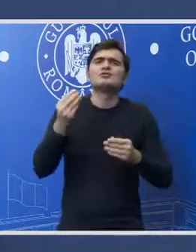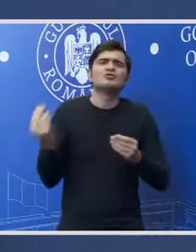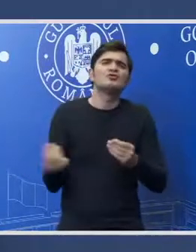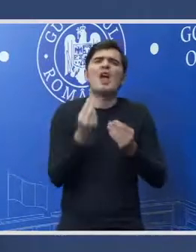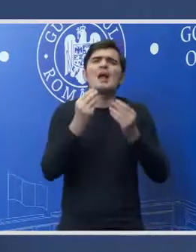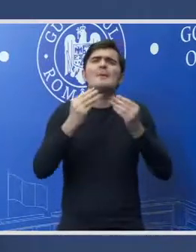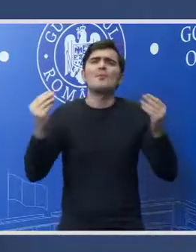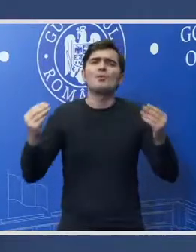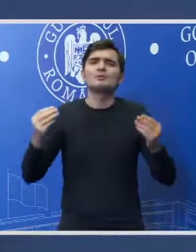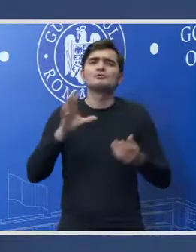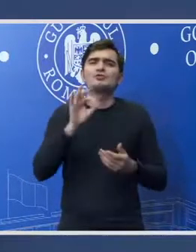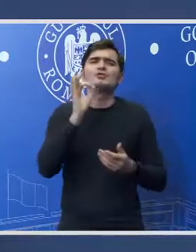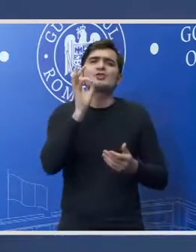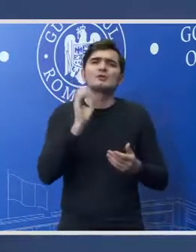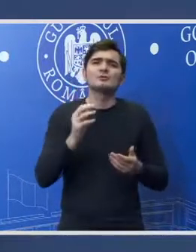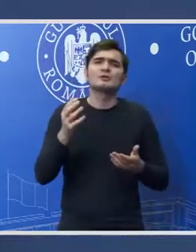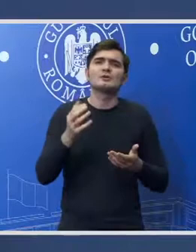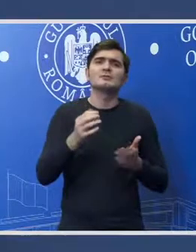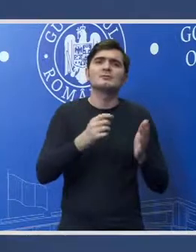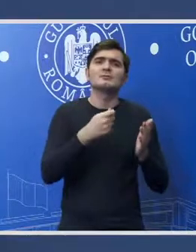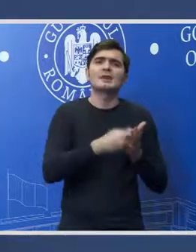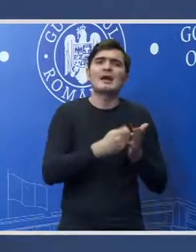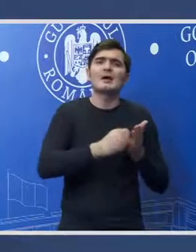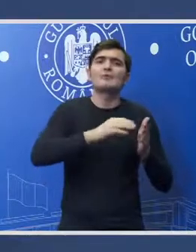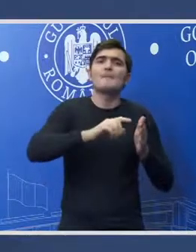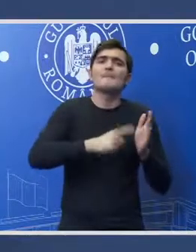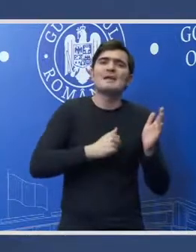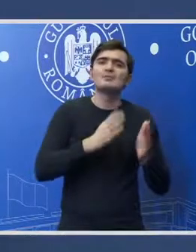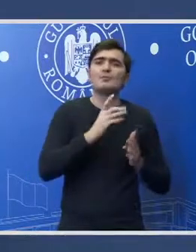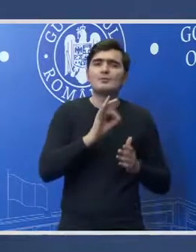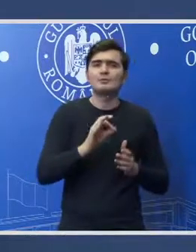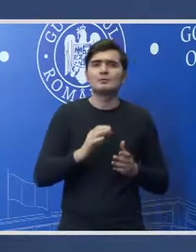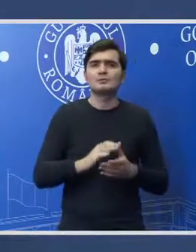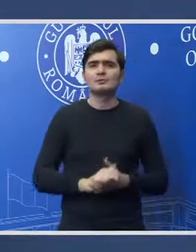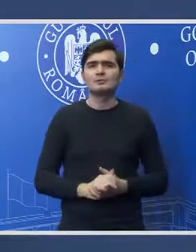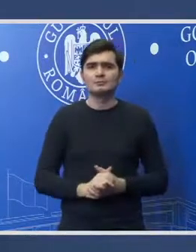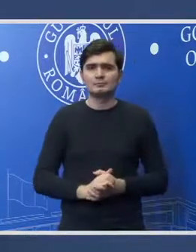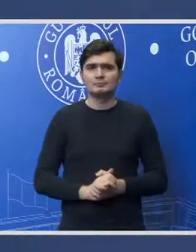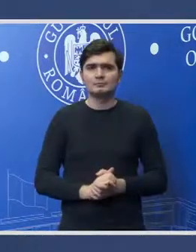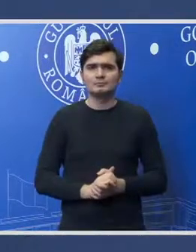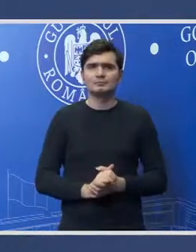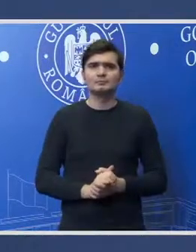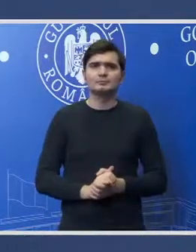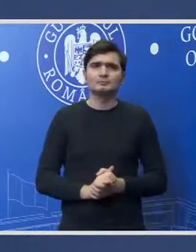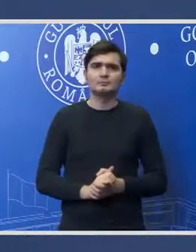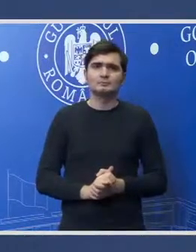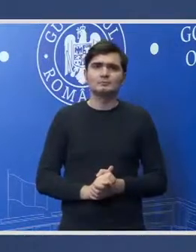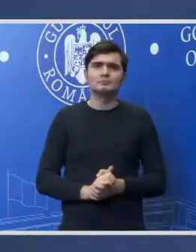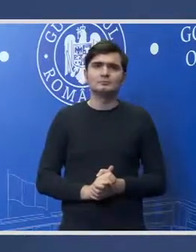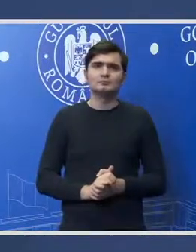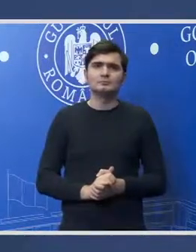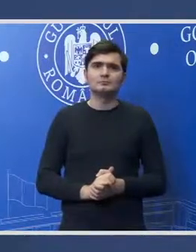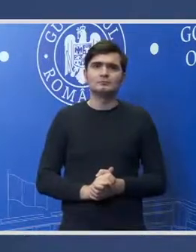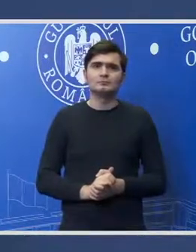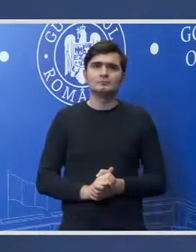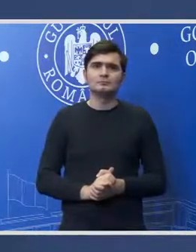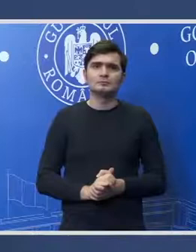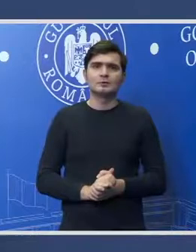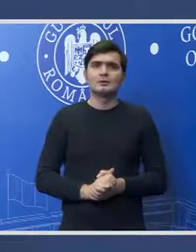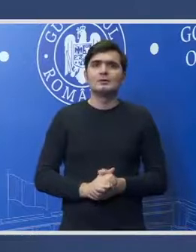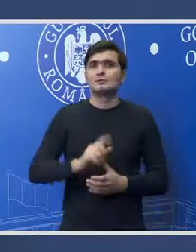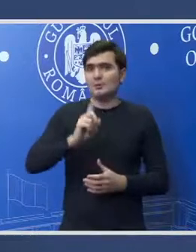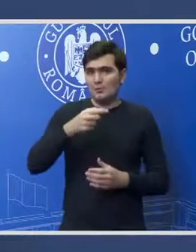salarial mediu brut realizat. Deci este o garanție că vor crește cu rata inflației și cu cel mult 50% din creșterea alea a câștigului. Dar poate fi și